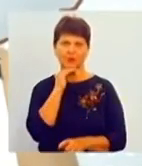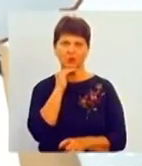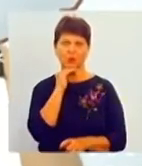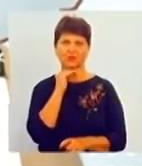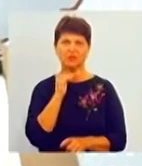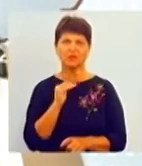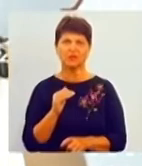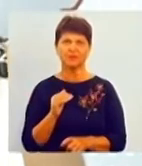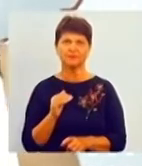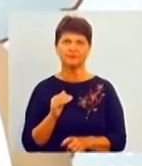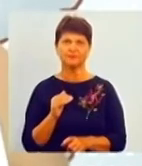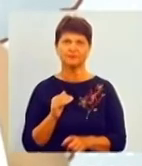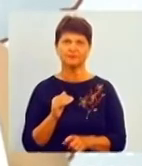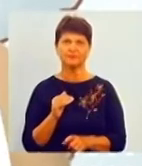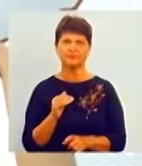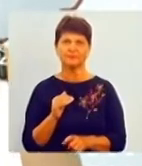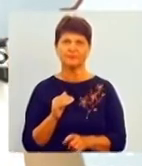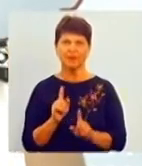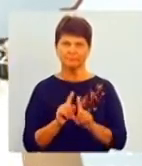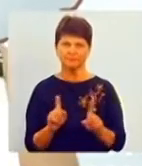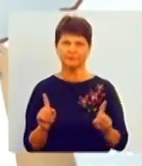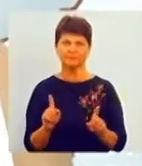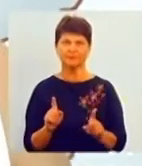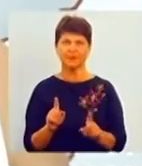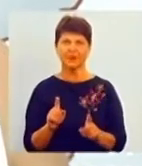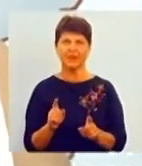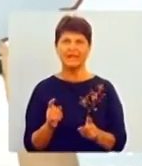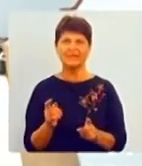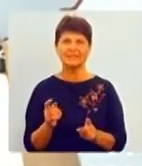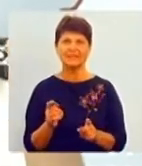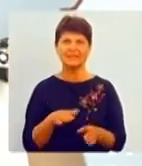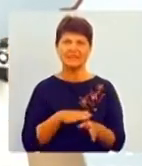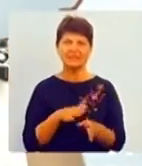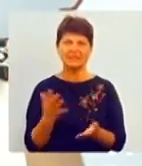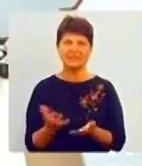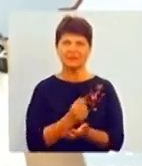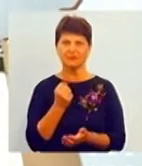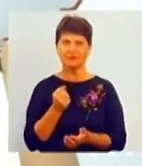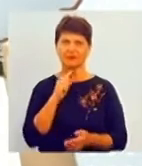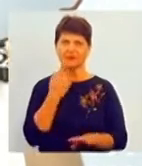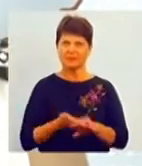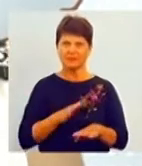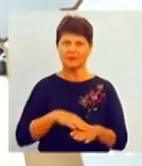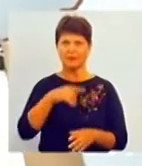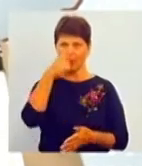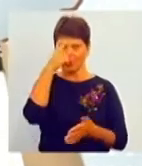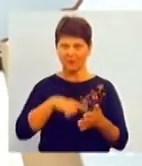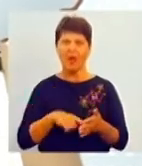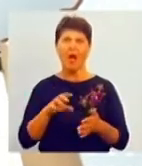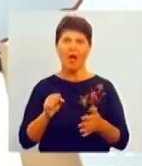тонка. Тому що завоювати довіру складно, втратити її можна в одну мить.